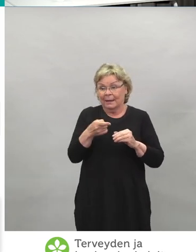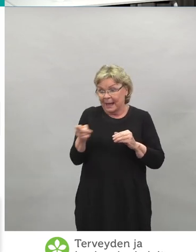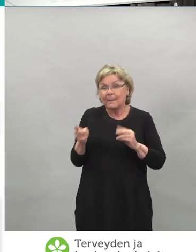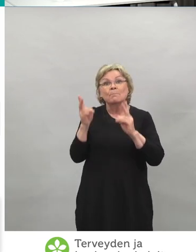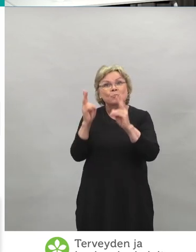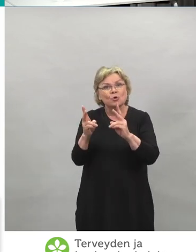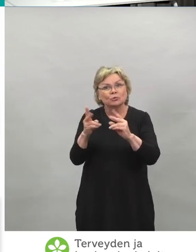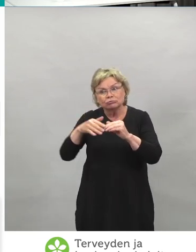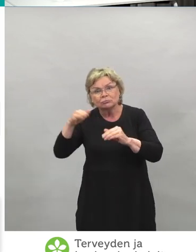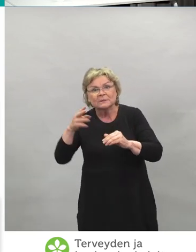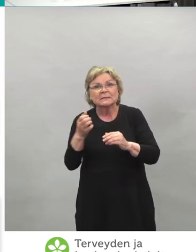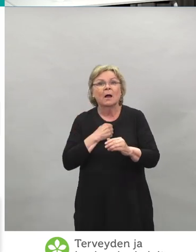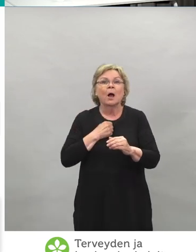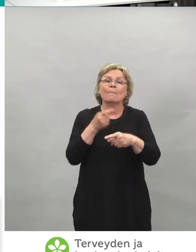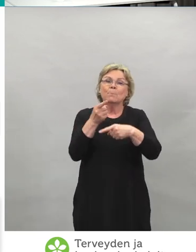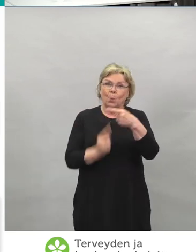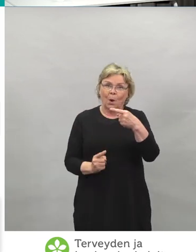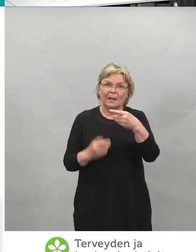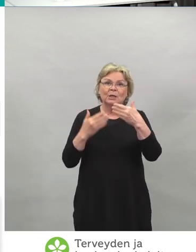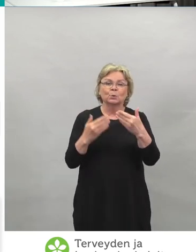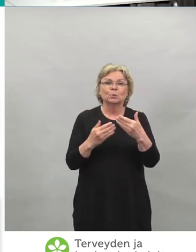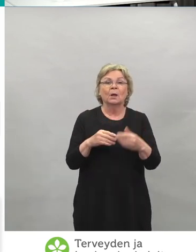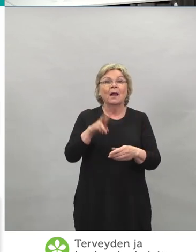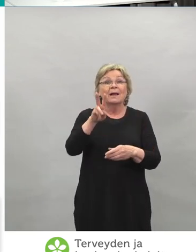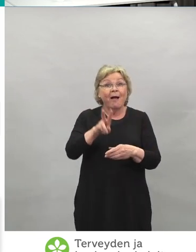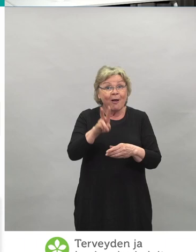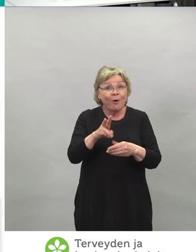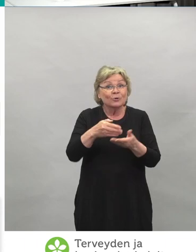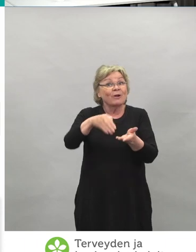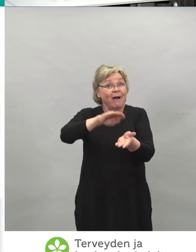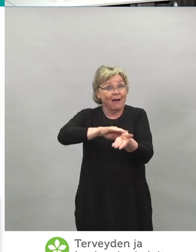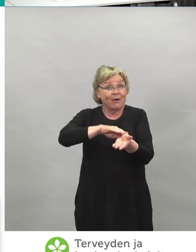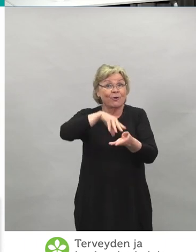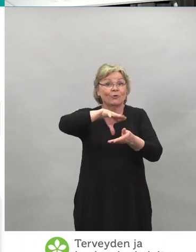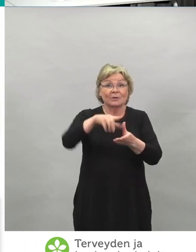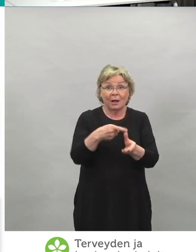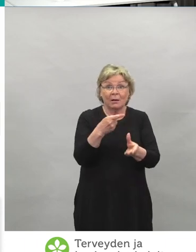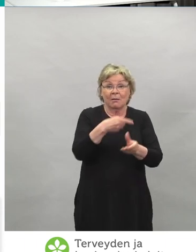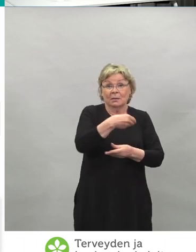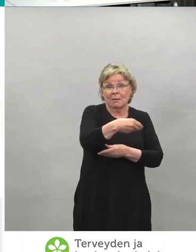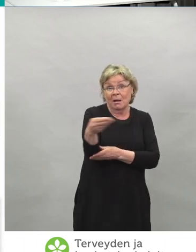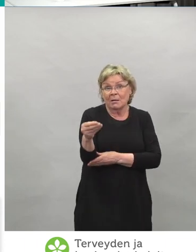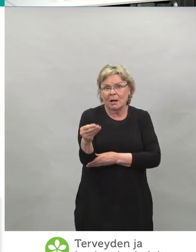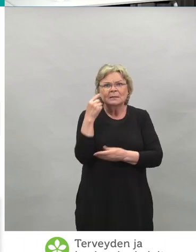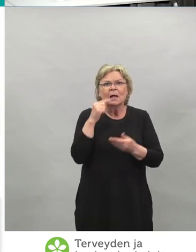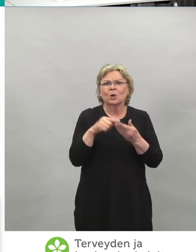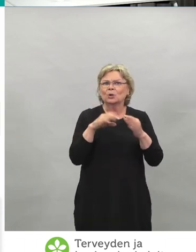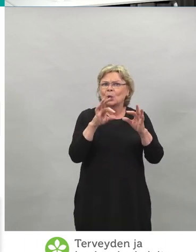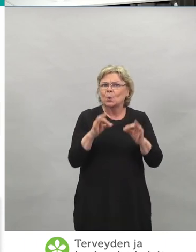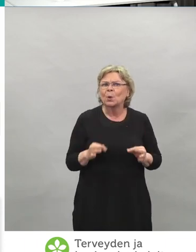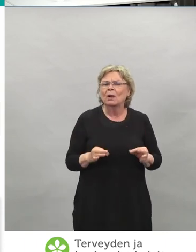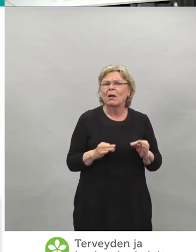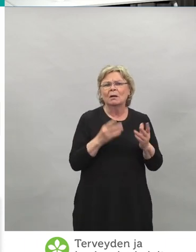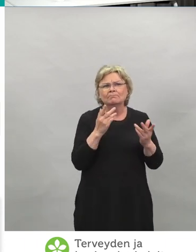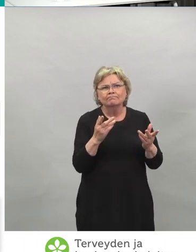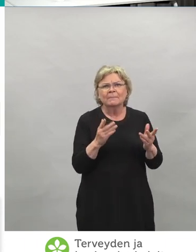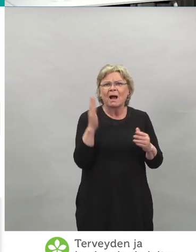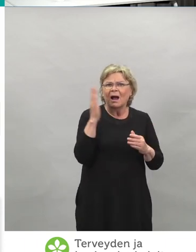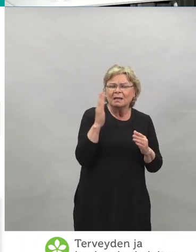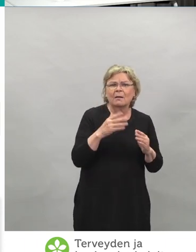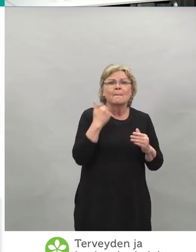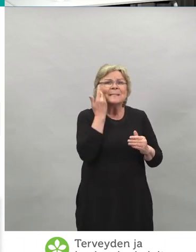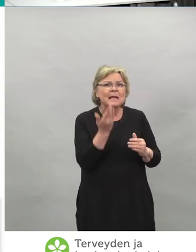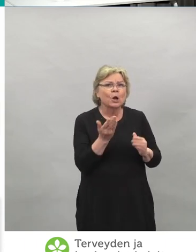Kakkosannoksiakin on annettu nyt kiihtyvää tahtia ja se myöskin sitten vaikuttaa tähän rokotustahtiin, että miten edetään ikäryhmissä,